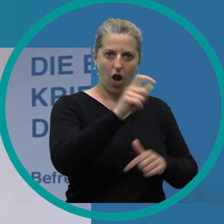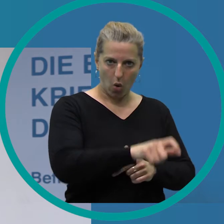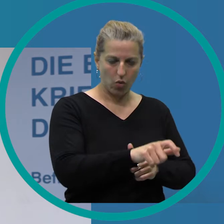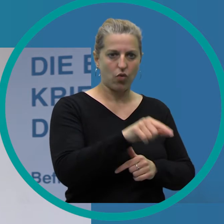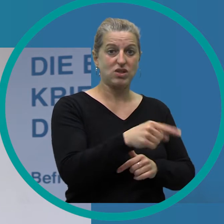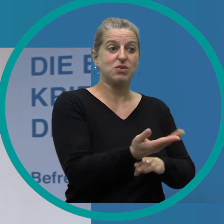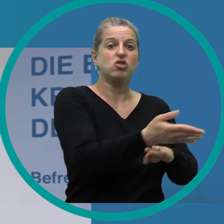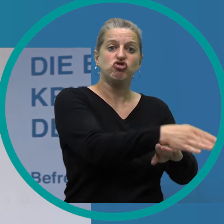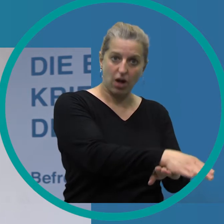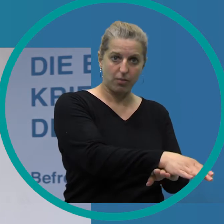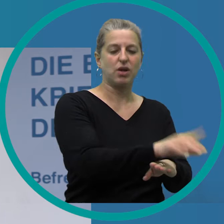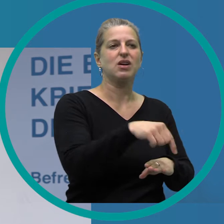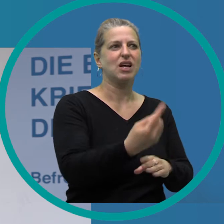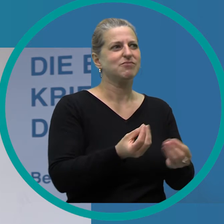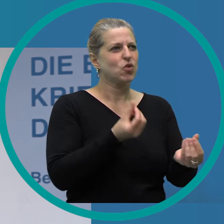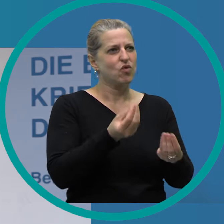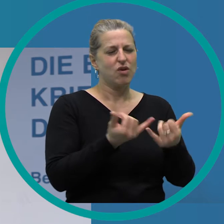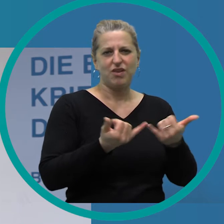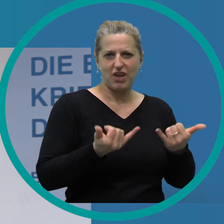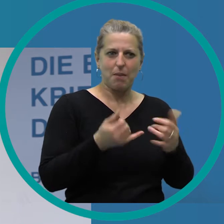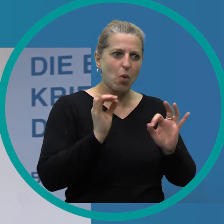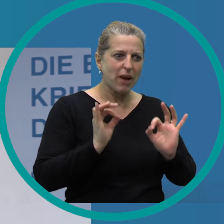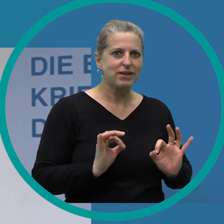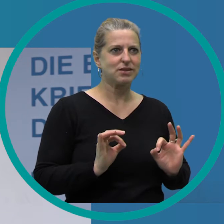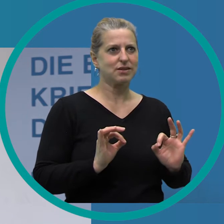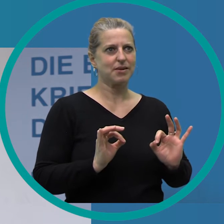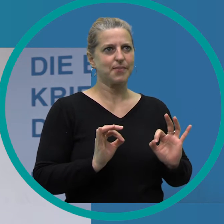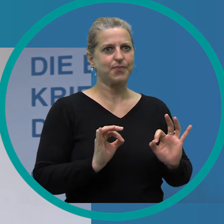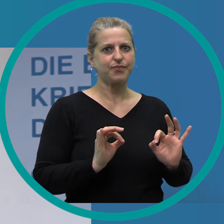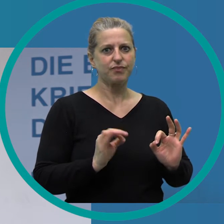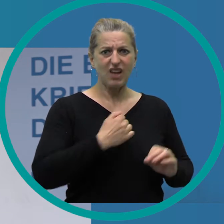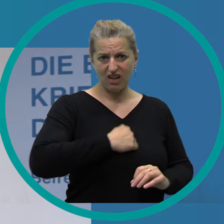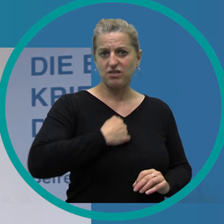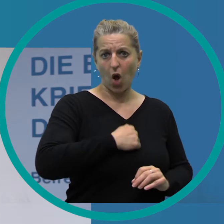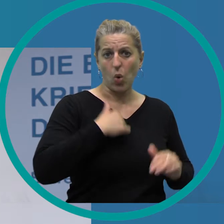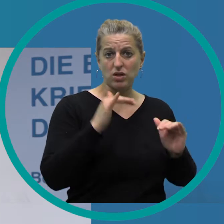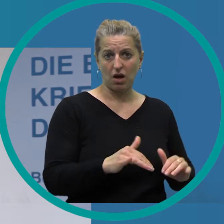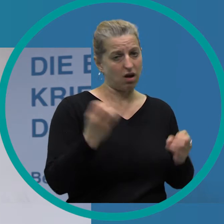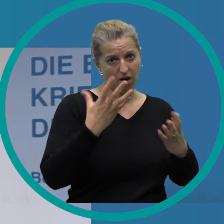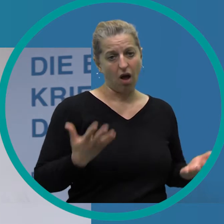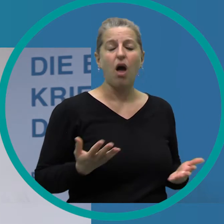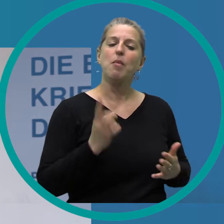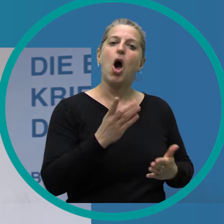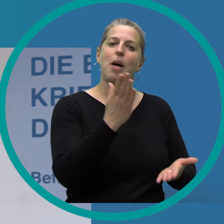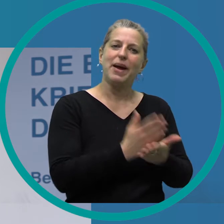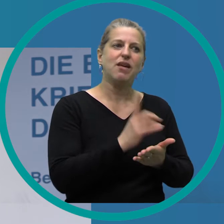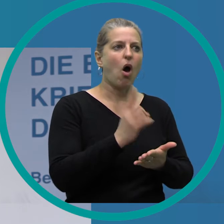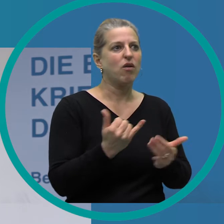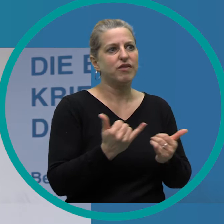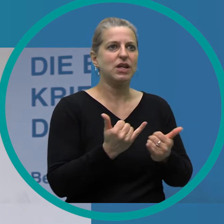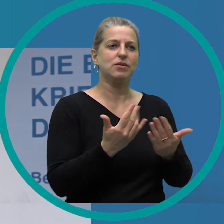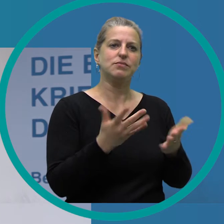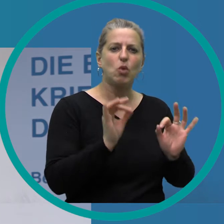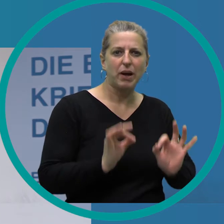und die versterben, dann ist das auch ein Moment der Trauer. Aber es ist am Ende auch